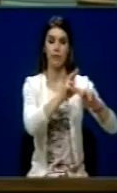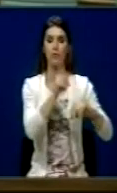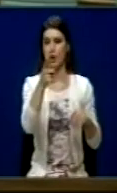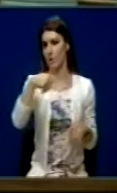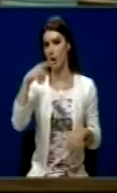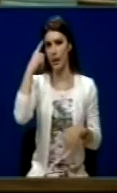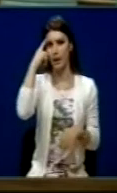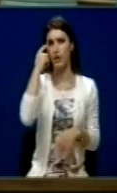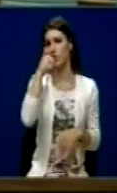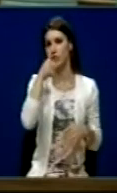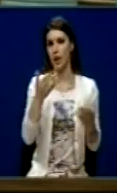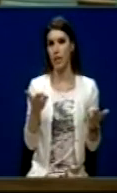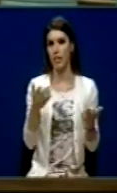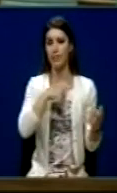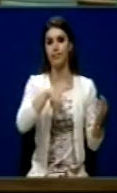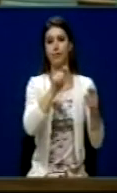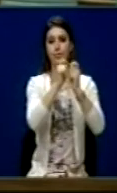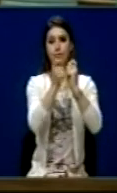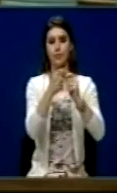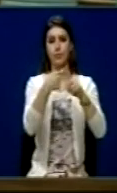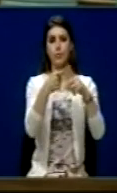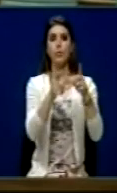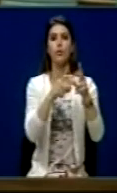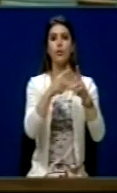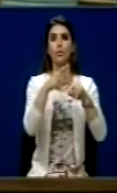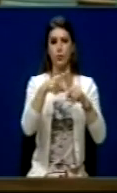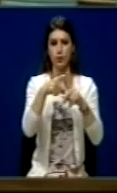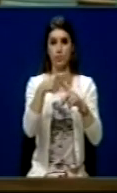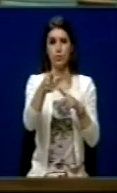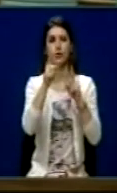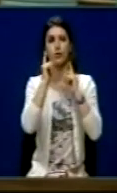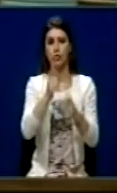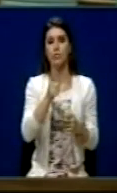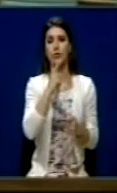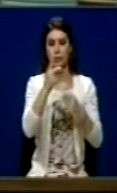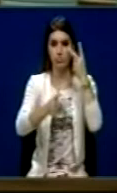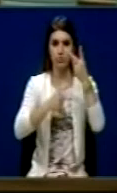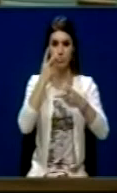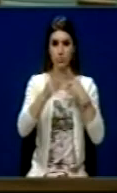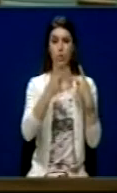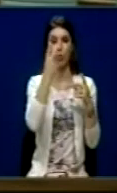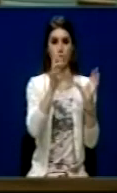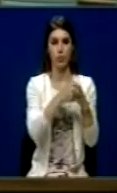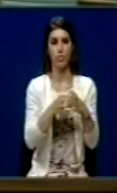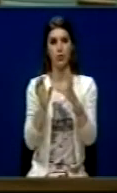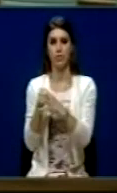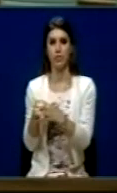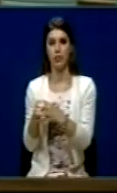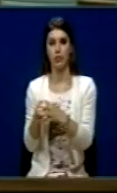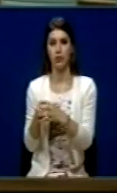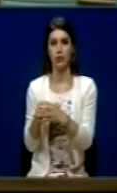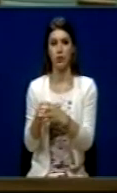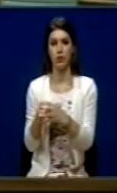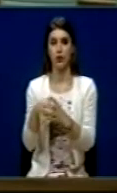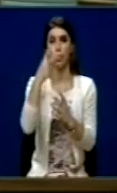fa ndollë, për jo, ndryshime kushtetuse në Kosovë, në këvend në Kosovës, du t'i marën 2 shumica, pra shumica, falën 2 tretat,